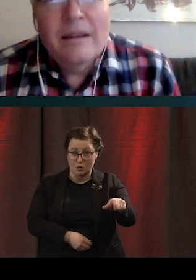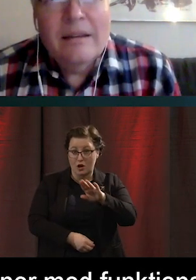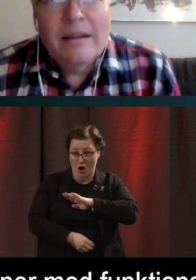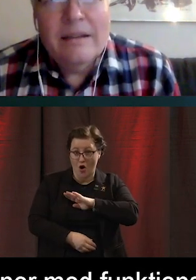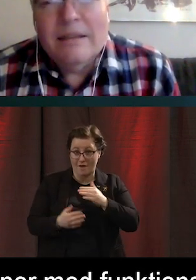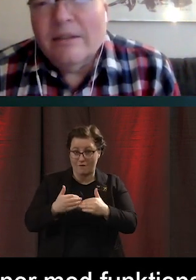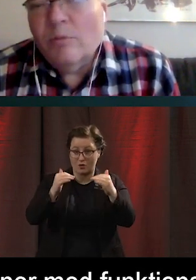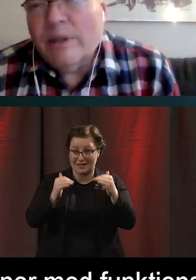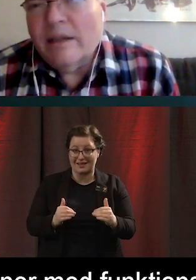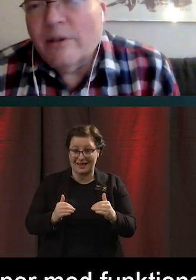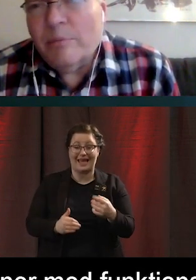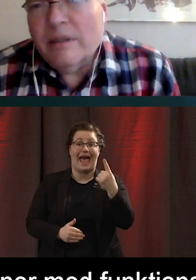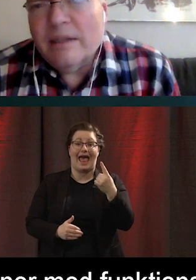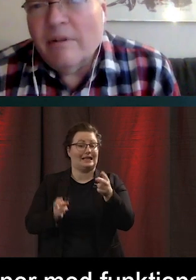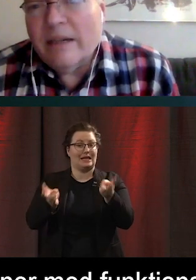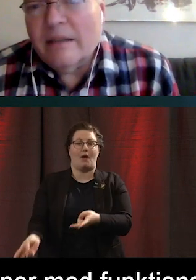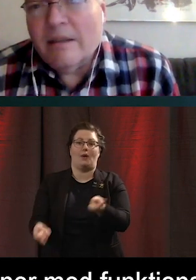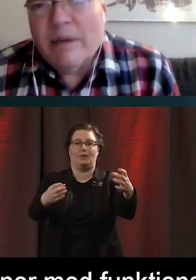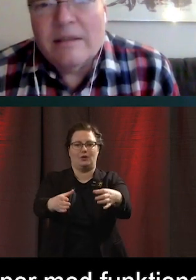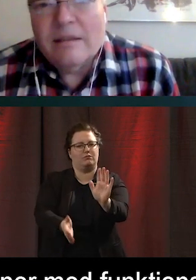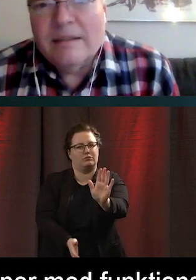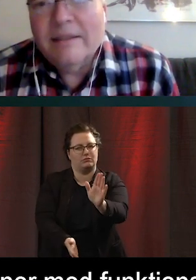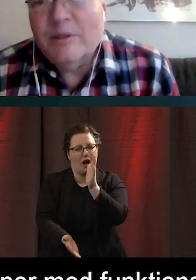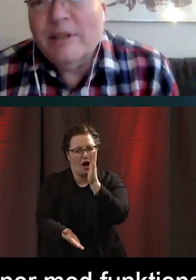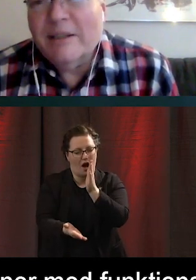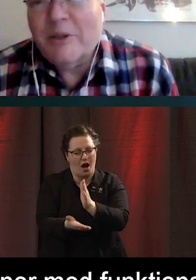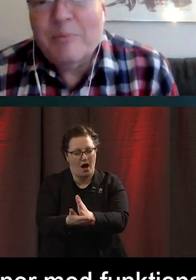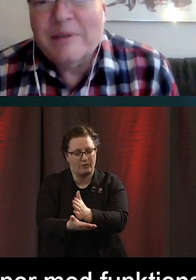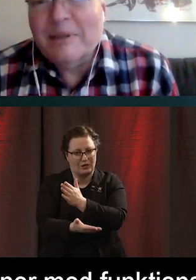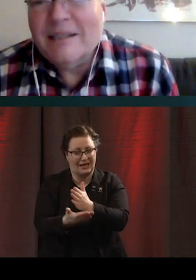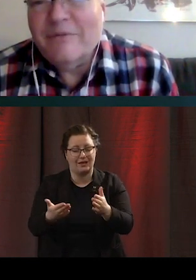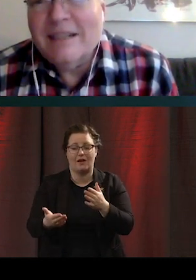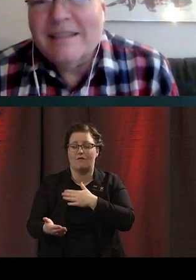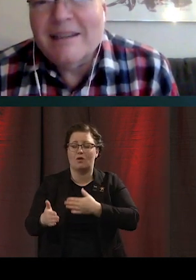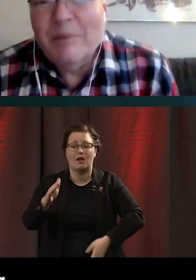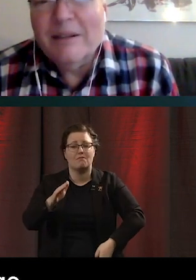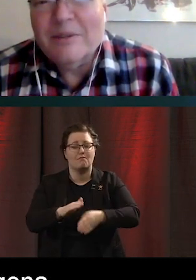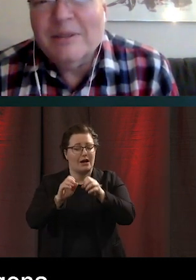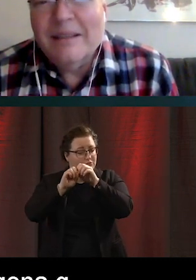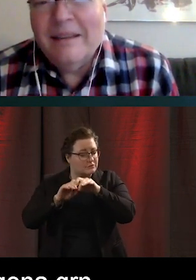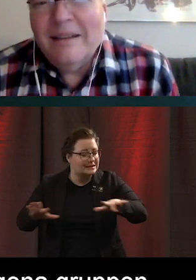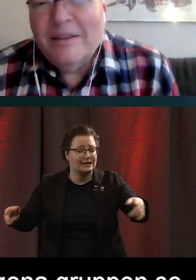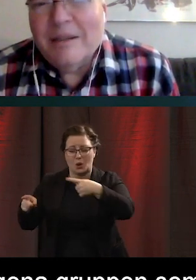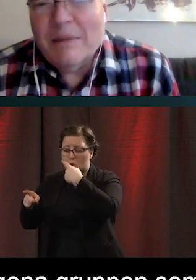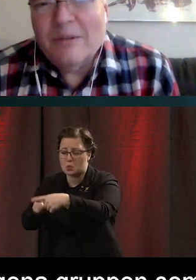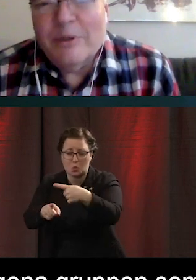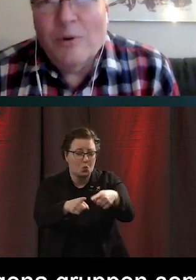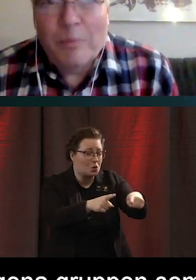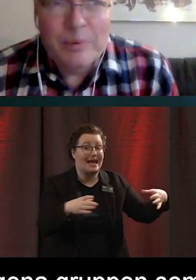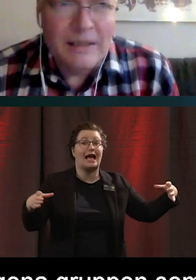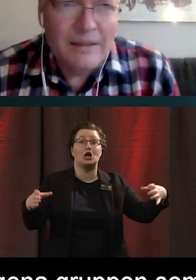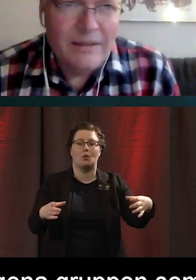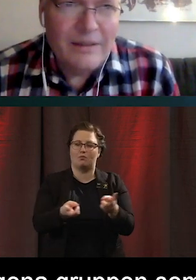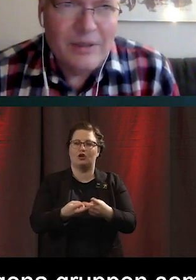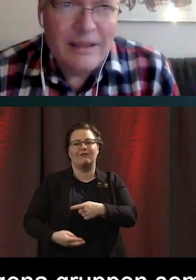inte en homogen grupp. Det är i själva verket den mest heterogena gruppen som kanske finns i samhället. Så när man slår